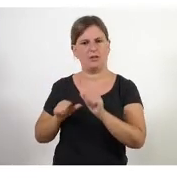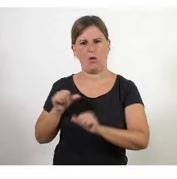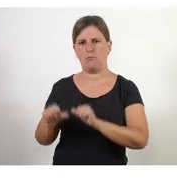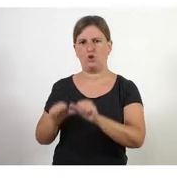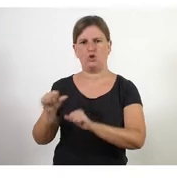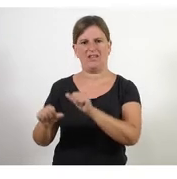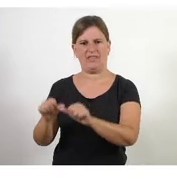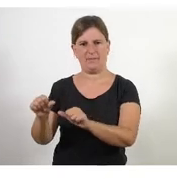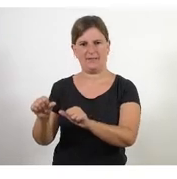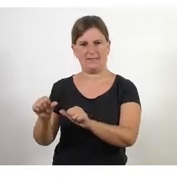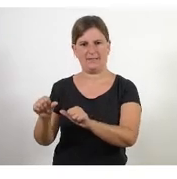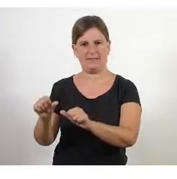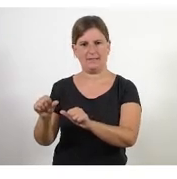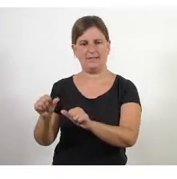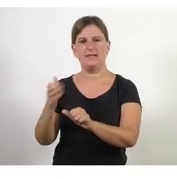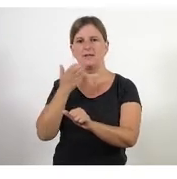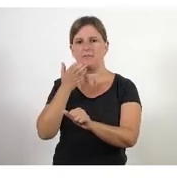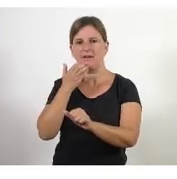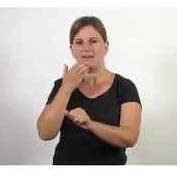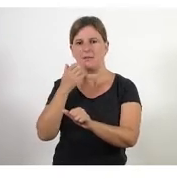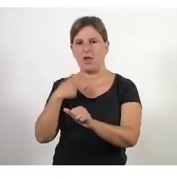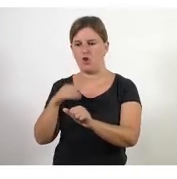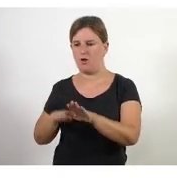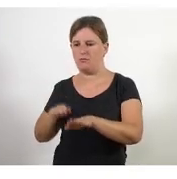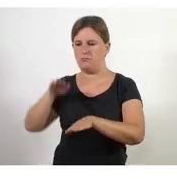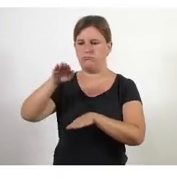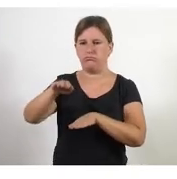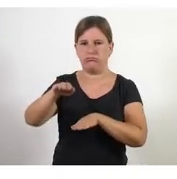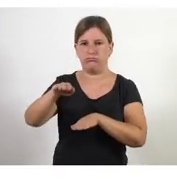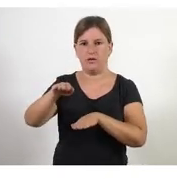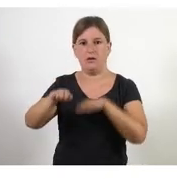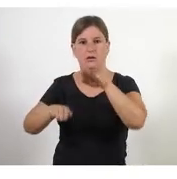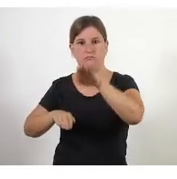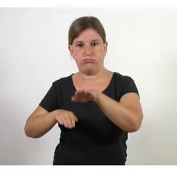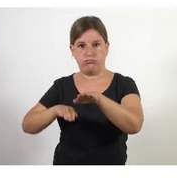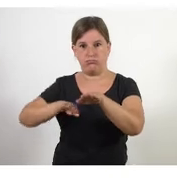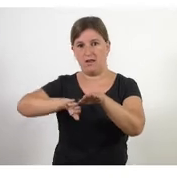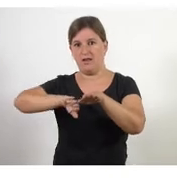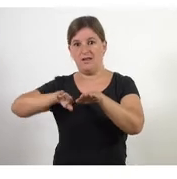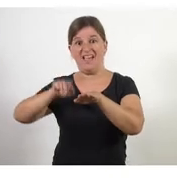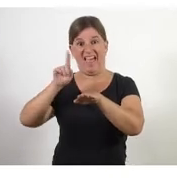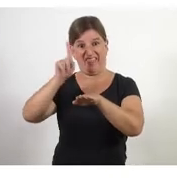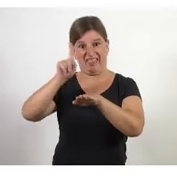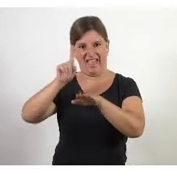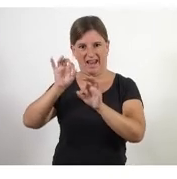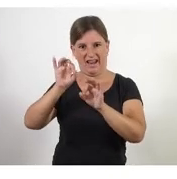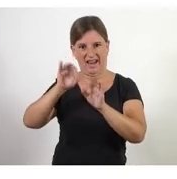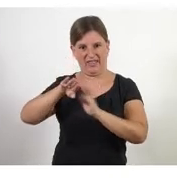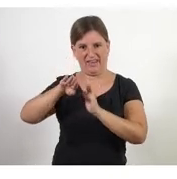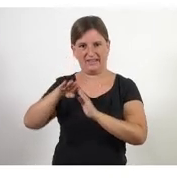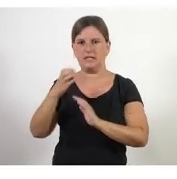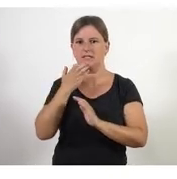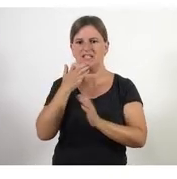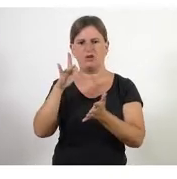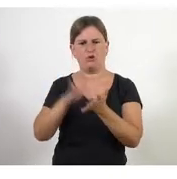puja un esglaó cap a dalt a la dreta quan el sistema és complicat quan